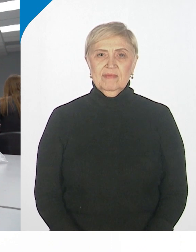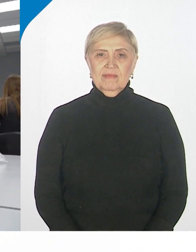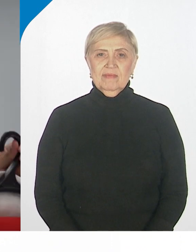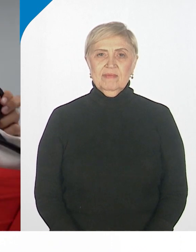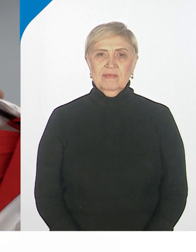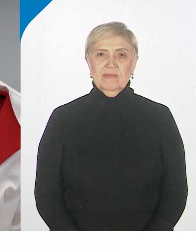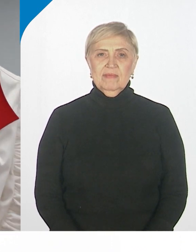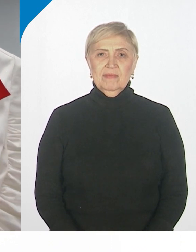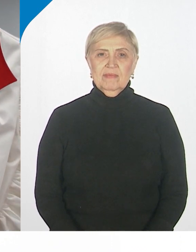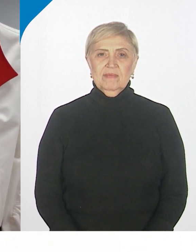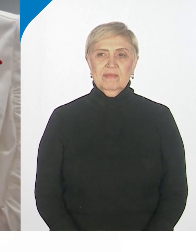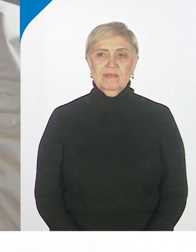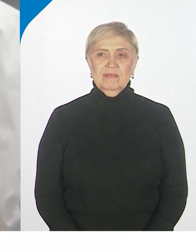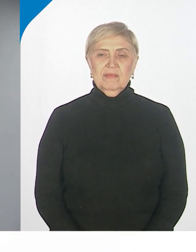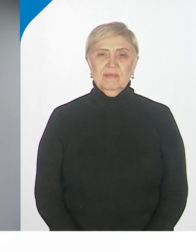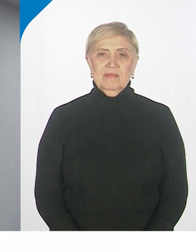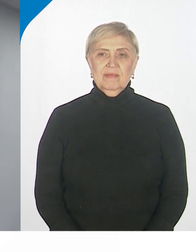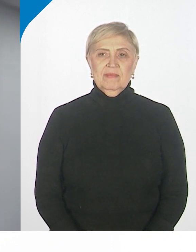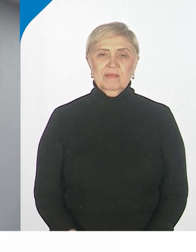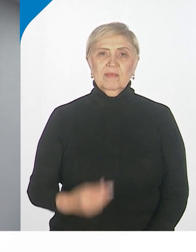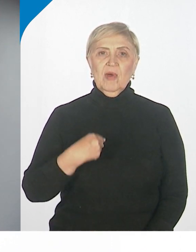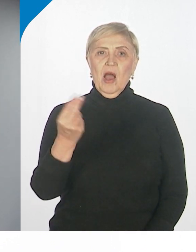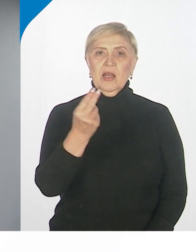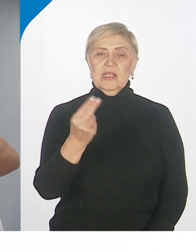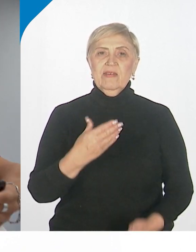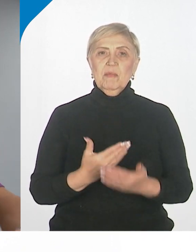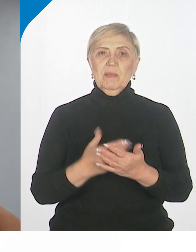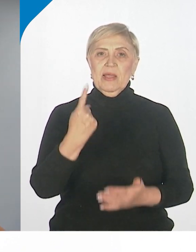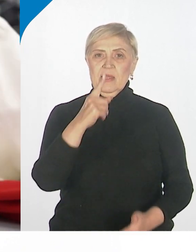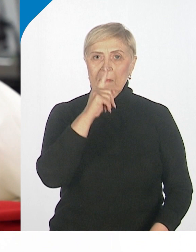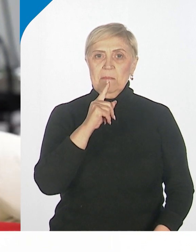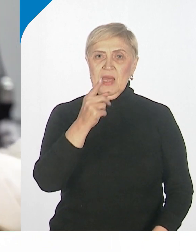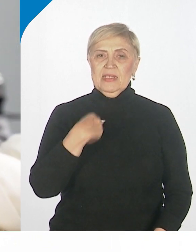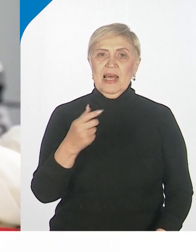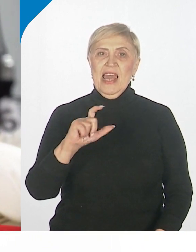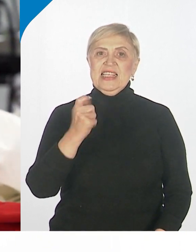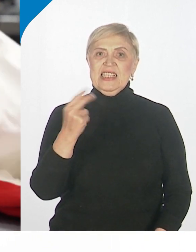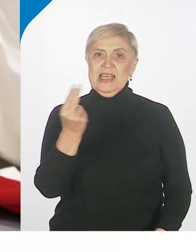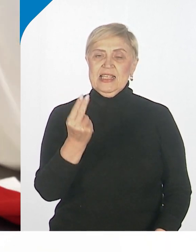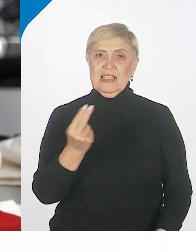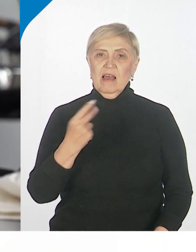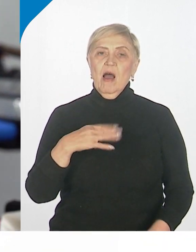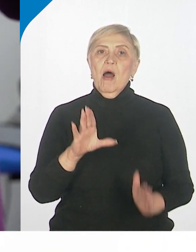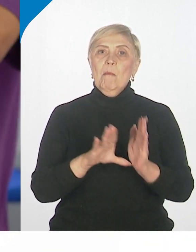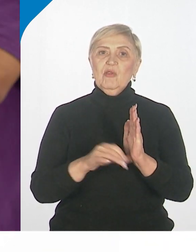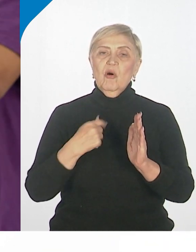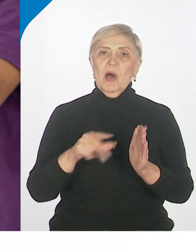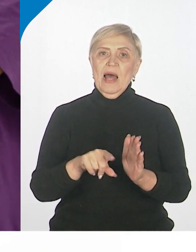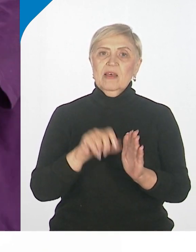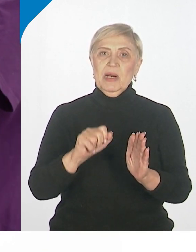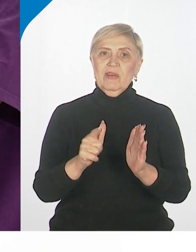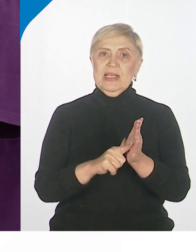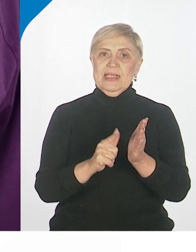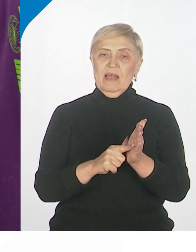Вот. Отрисовал около 200 эскизов. Потом мы отобрали всего лишь 7 эскизов.